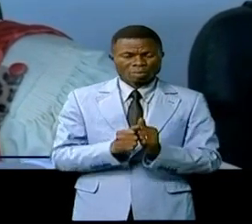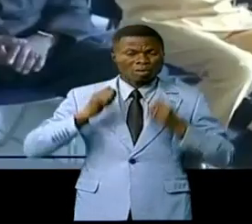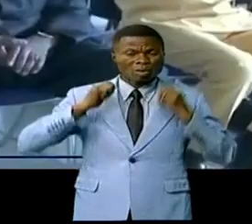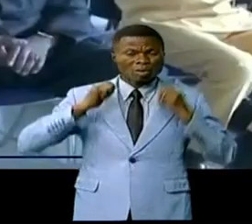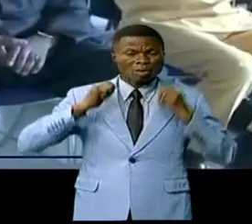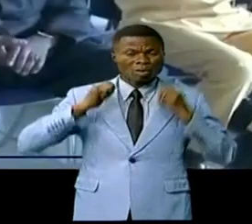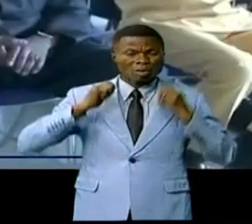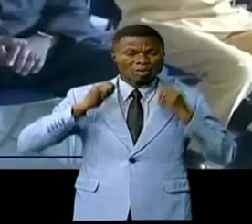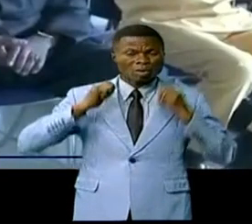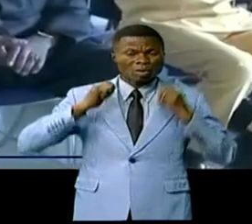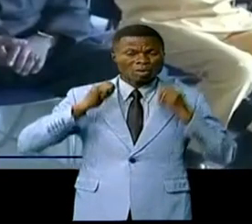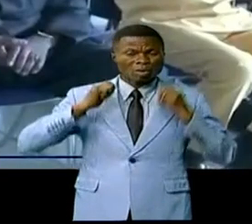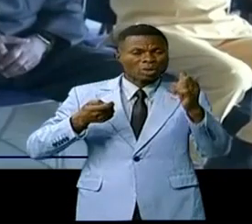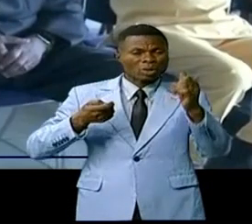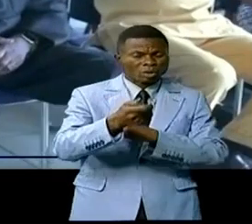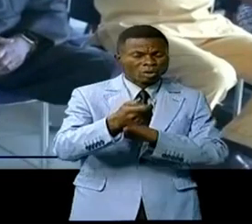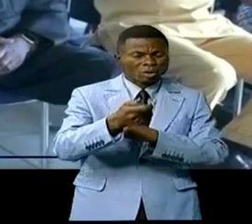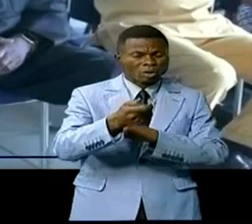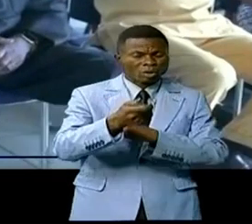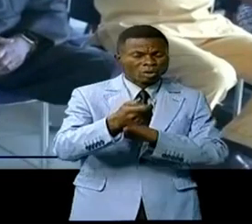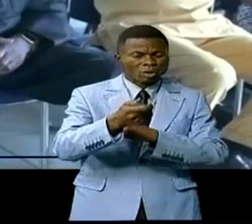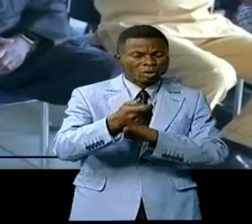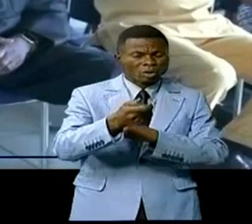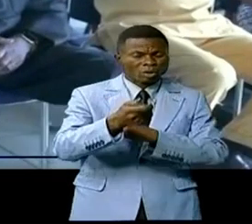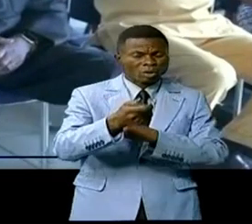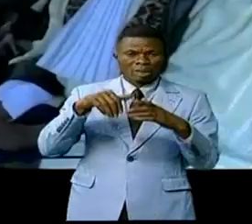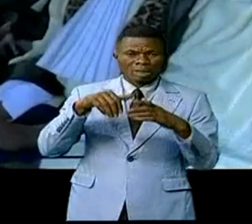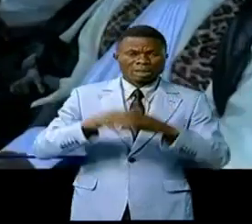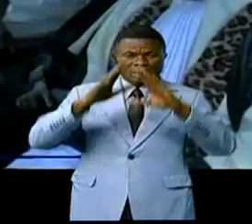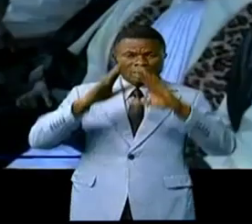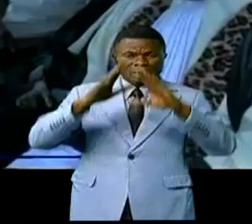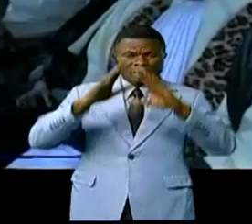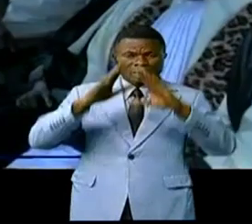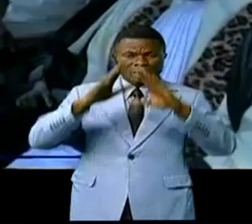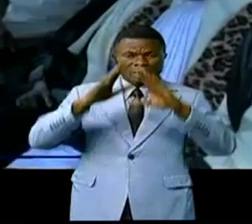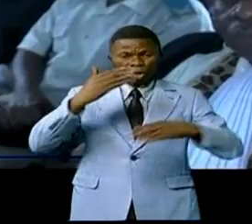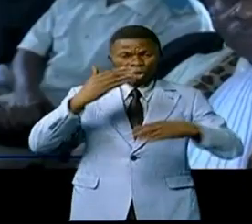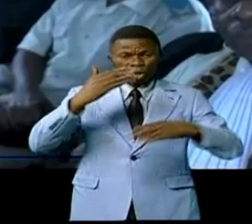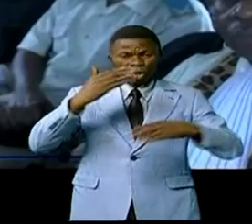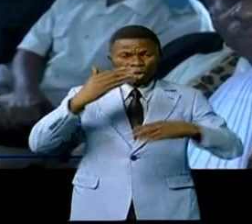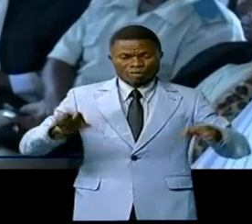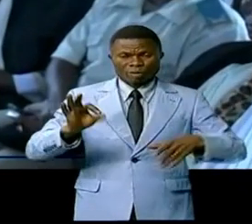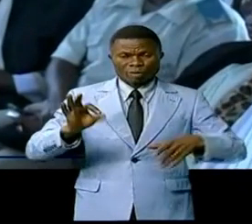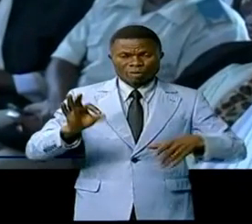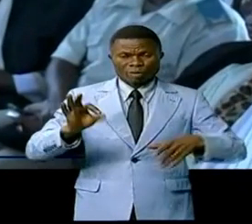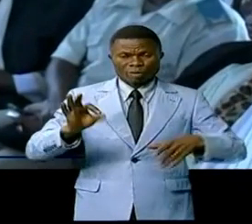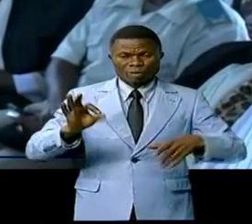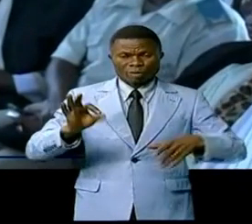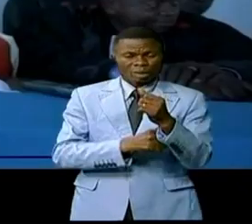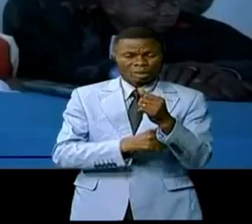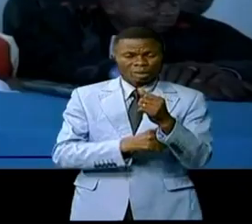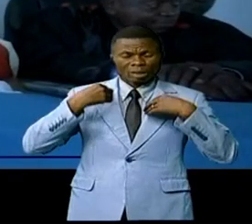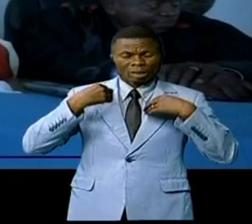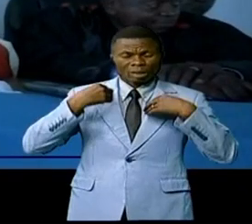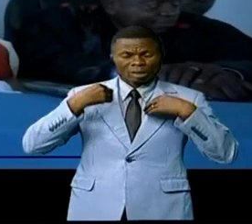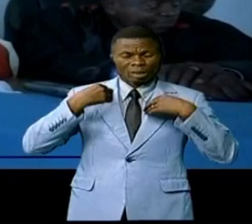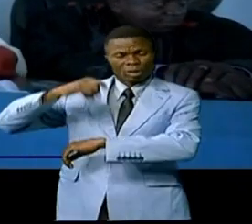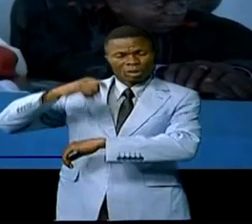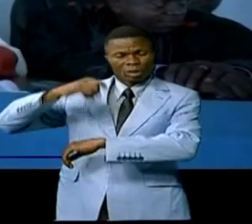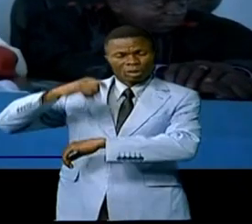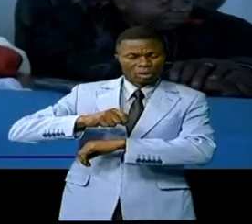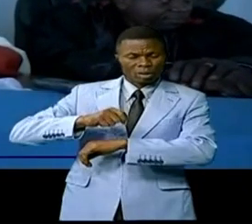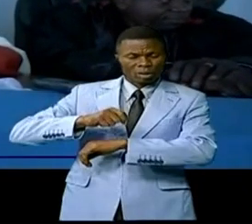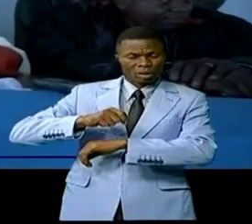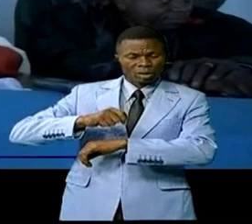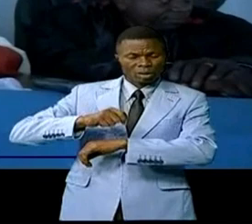d'attaque et de mise à mort des vies humaines dans des ouvrages inachévés, pratiques dont les auteurs n'échappent guère à la justice. Il a par